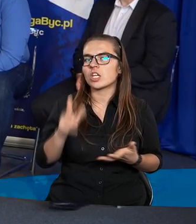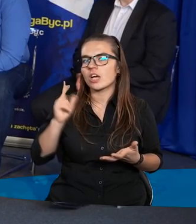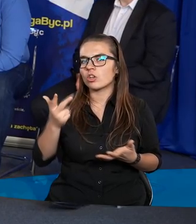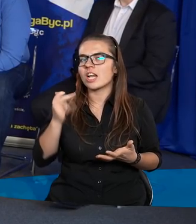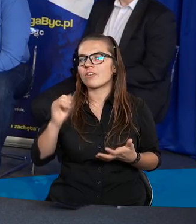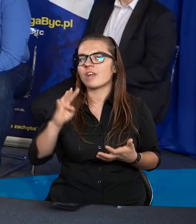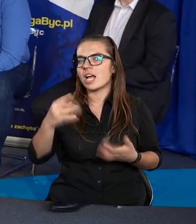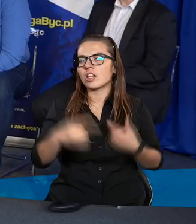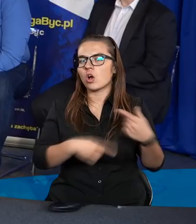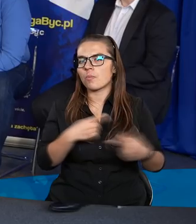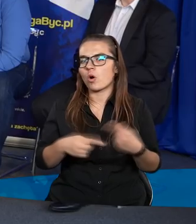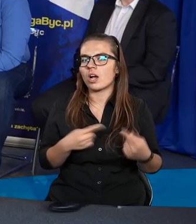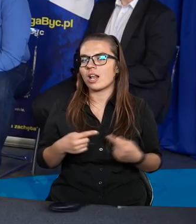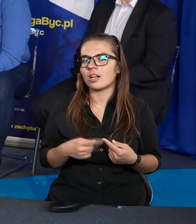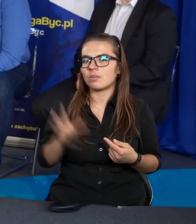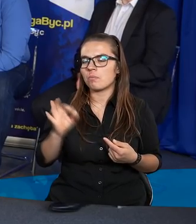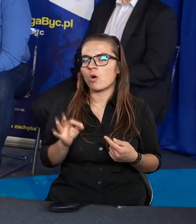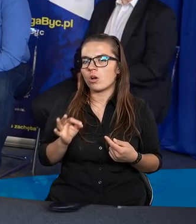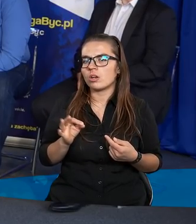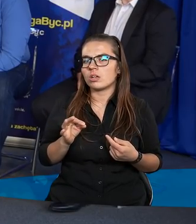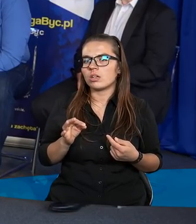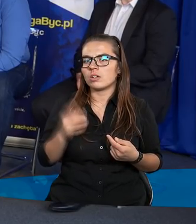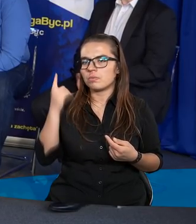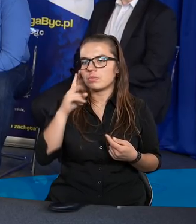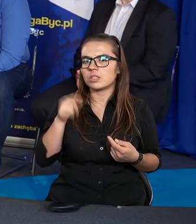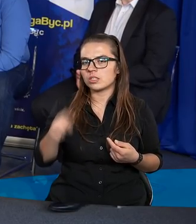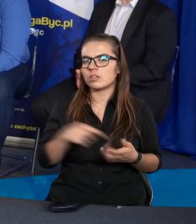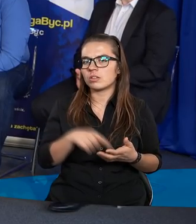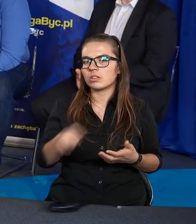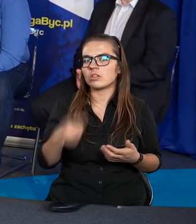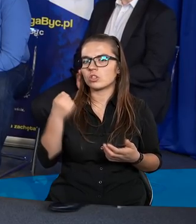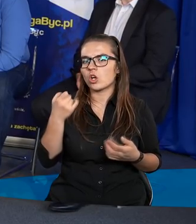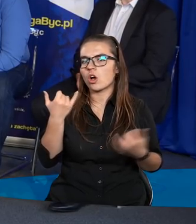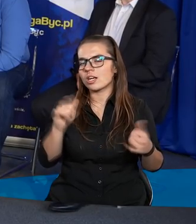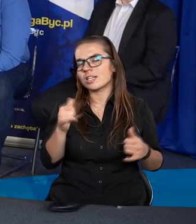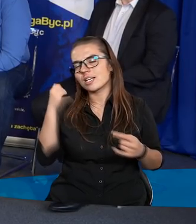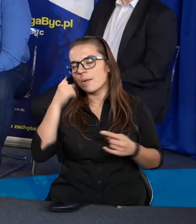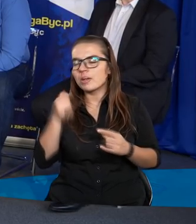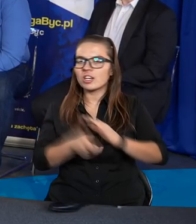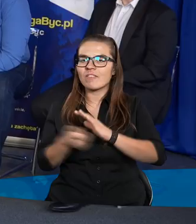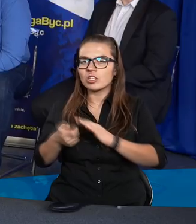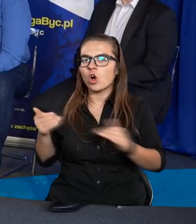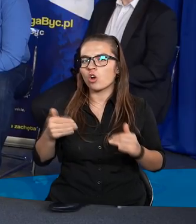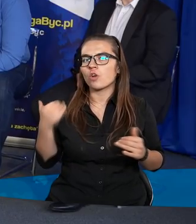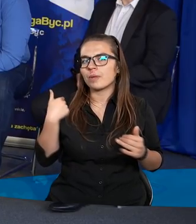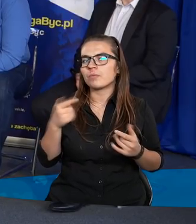trzeciego, czwartego pokolenia, bo myślę, że można tutaj do trochę innych wniosków dojść niż to, że Bóg jak